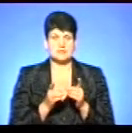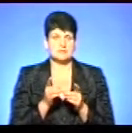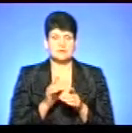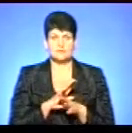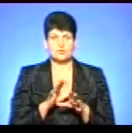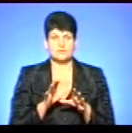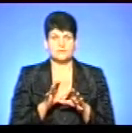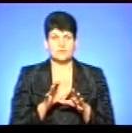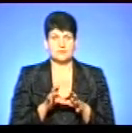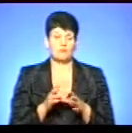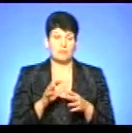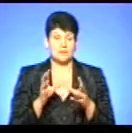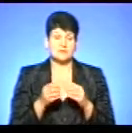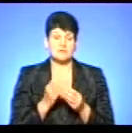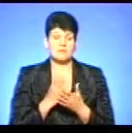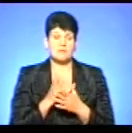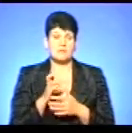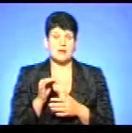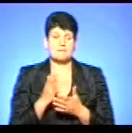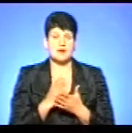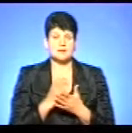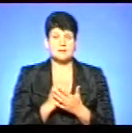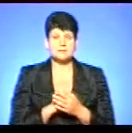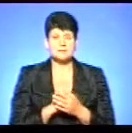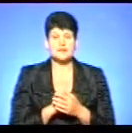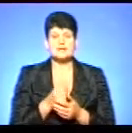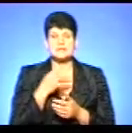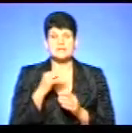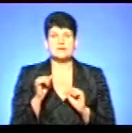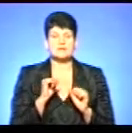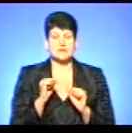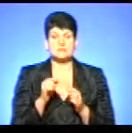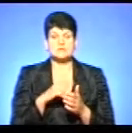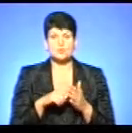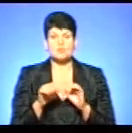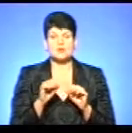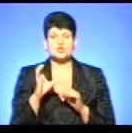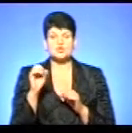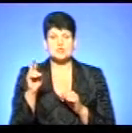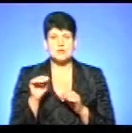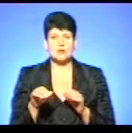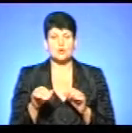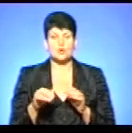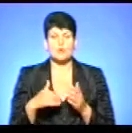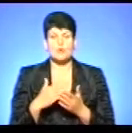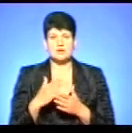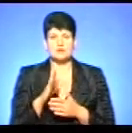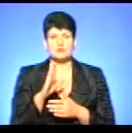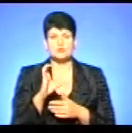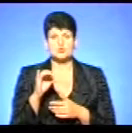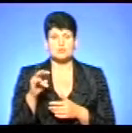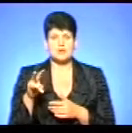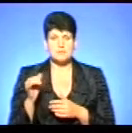принципі, мав би мати, якщо це не змінилося. Як зауважив керівник міського управління соціальної політики Володимир Сулема, субсидії